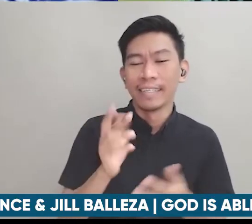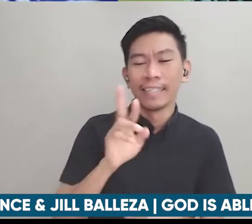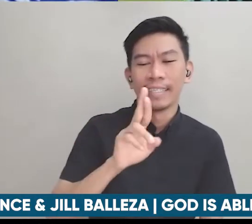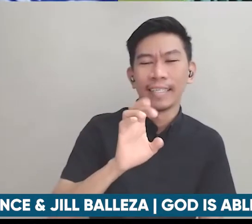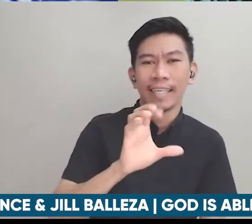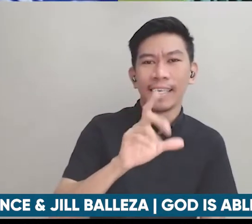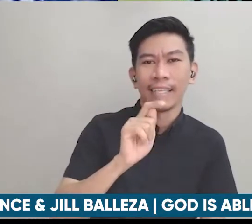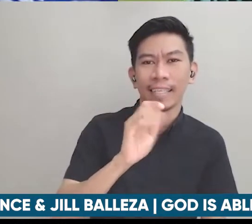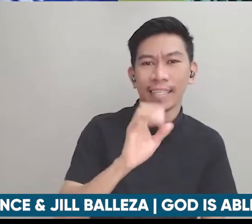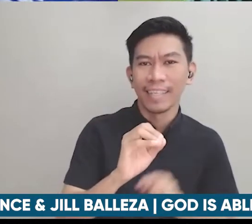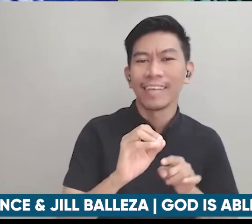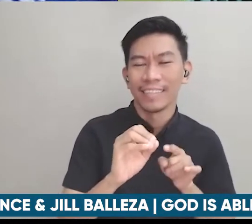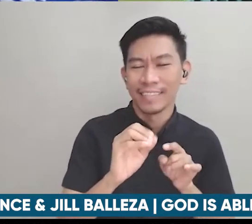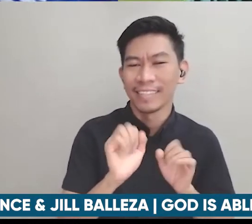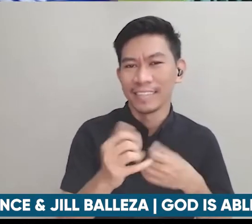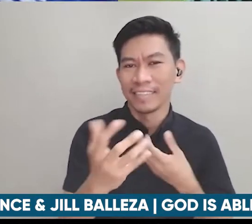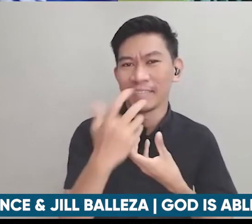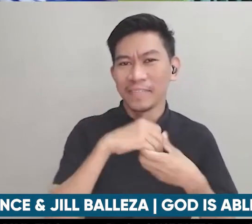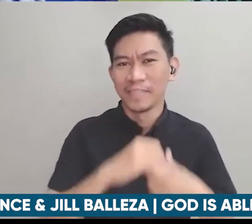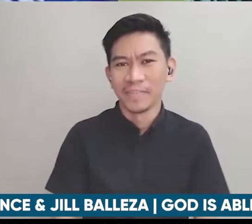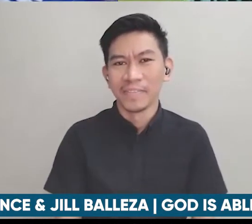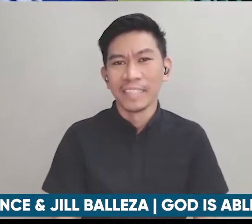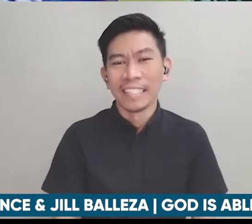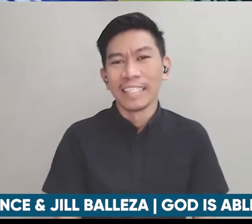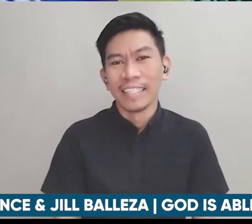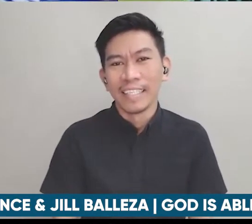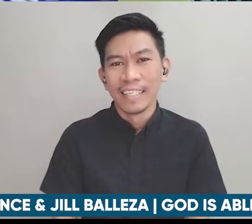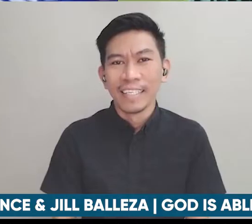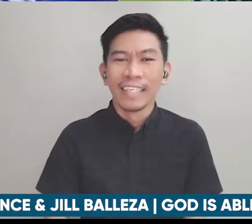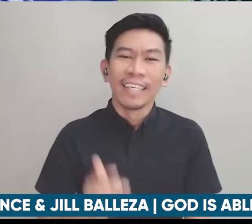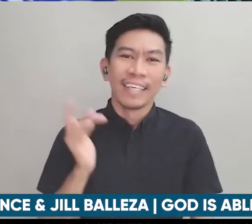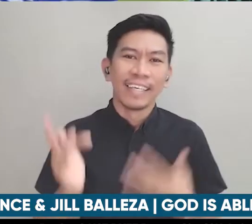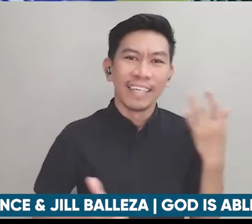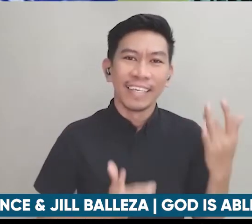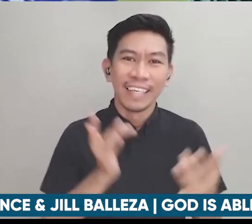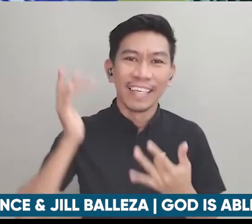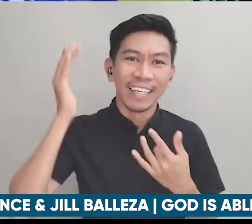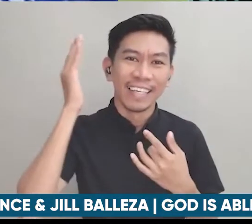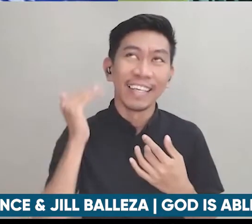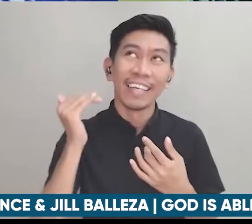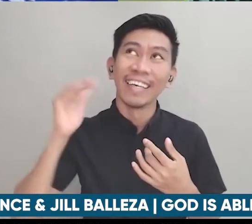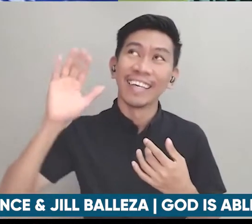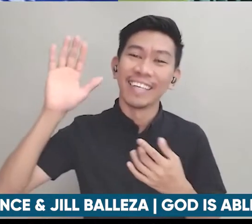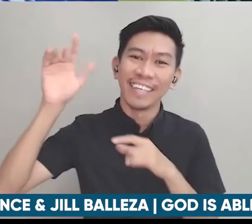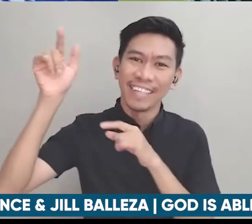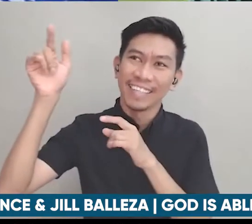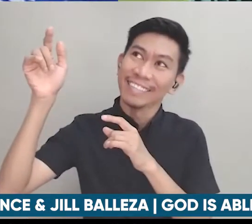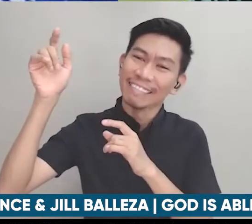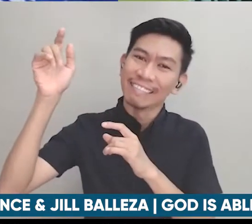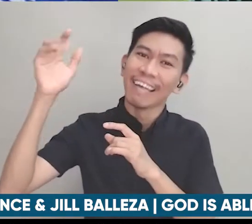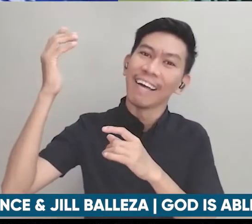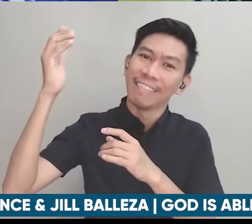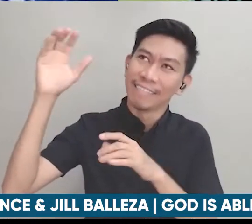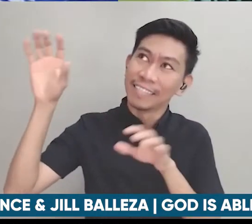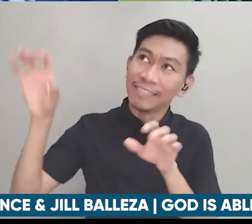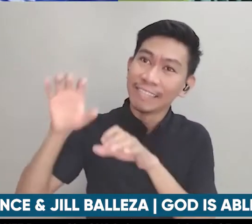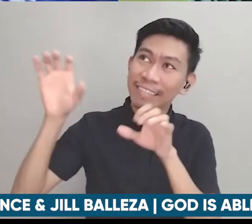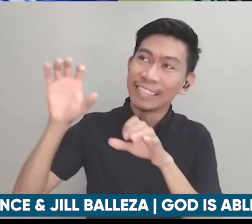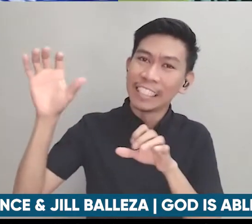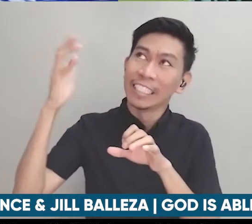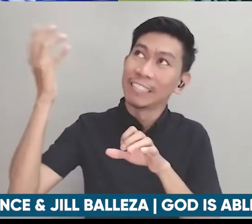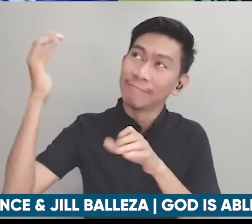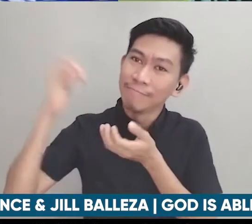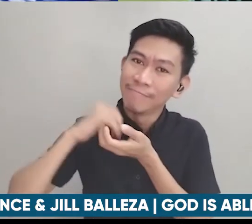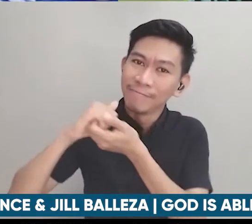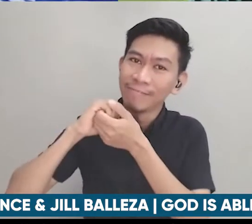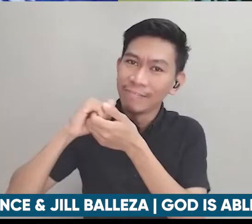kasi yung work ni Lord sa buhay namin hindi nalang siya magnified sa amin lang pati sa labas